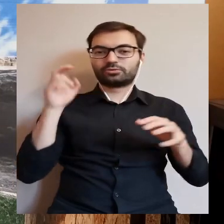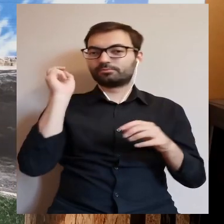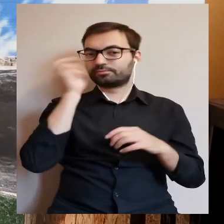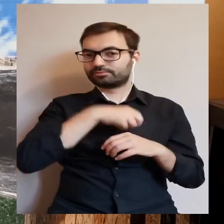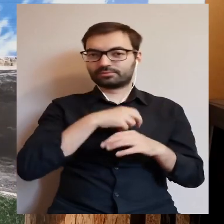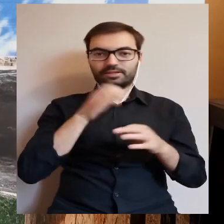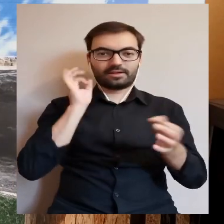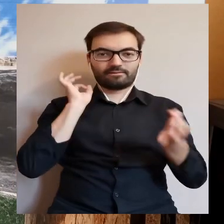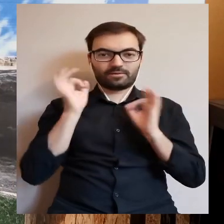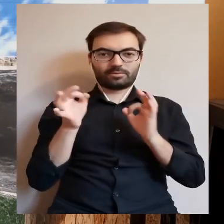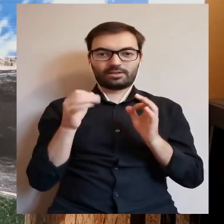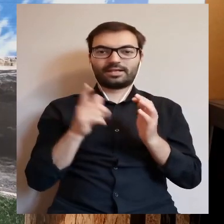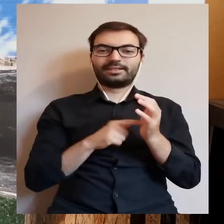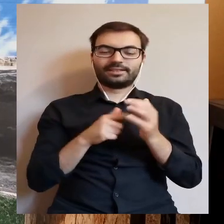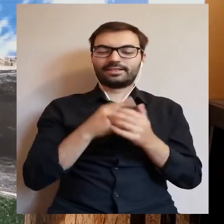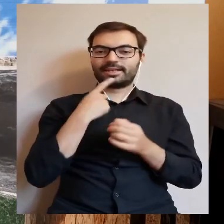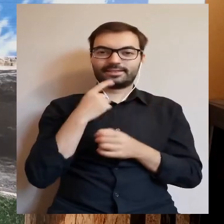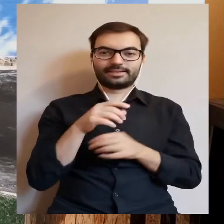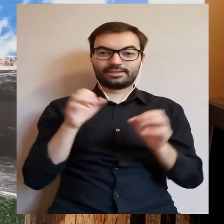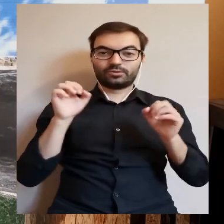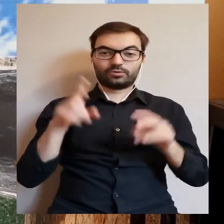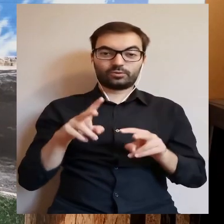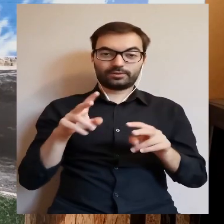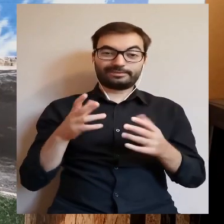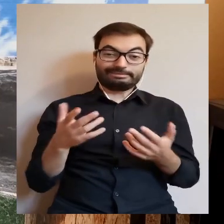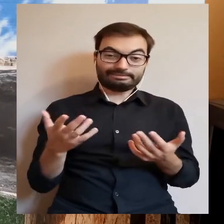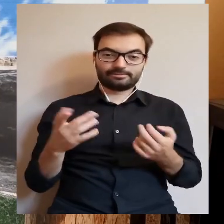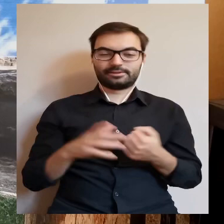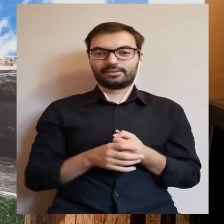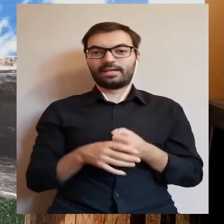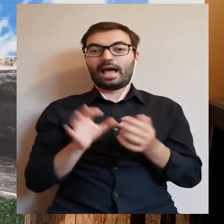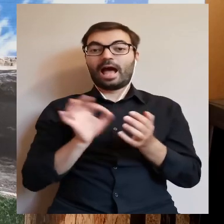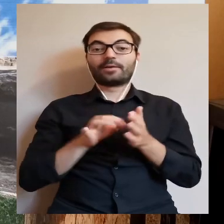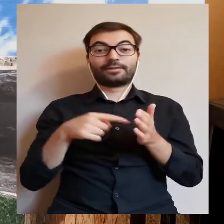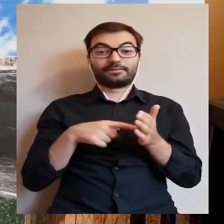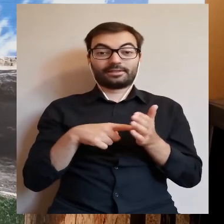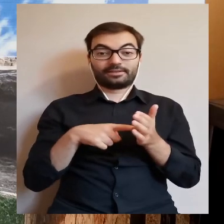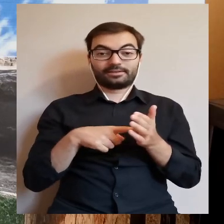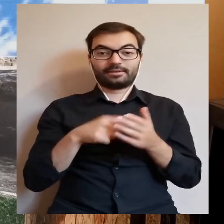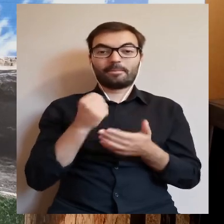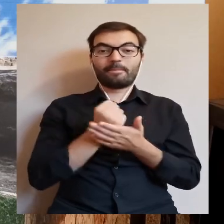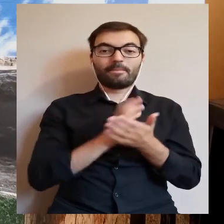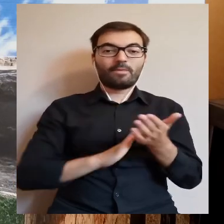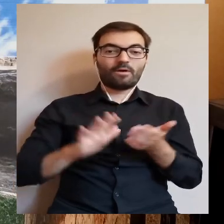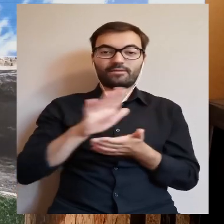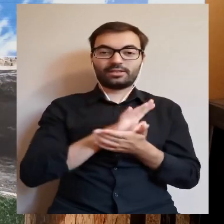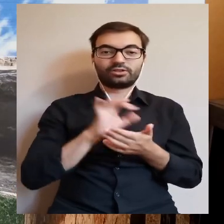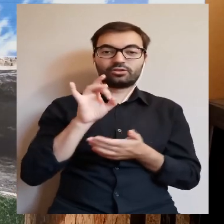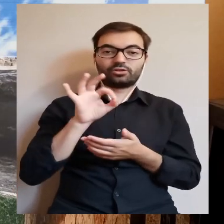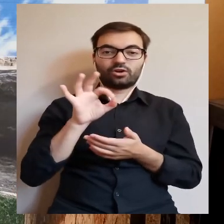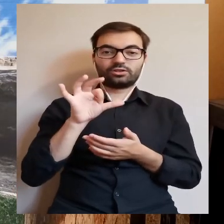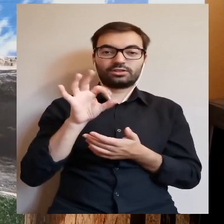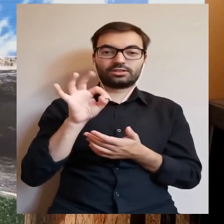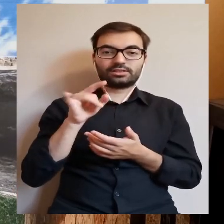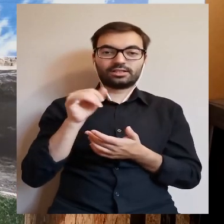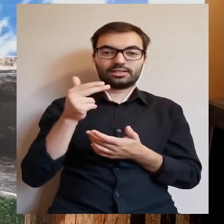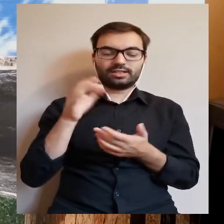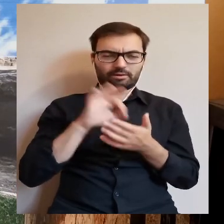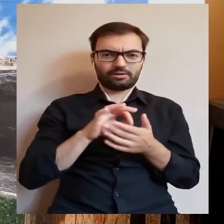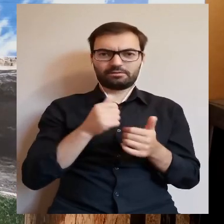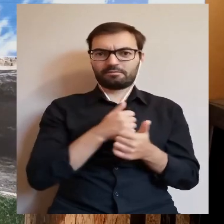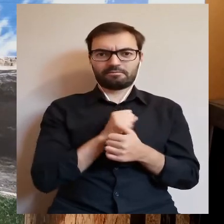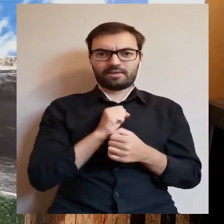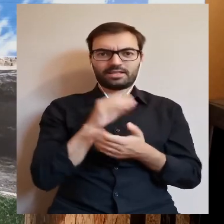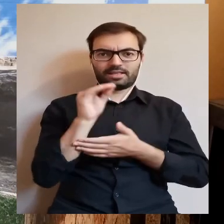ciekawe informacje, chociaż często dosyć suchym językiem napisane, ale tu akurat w przypadku powiatu gostynińskiego naprawdę